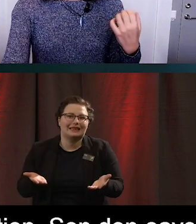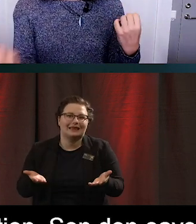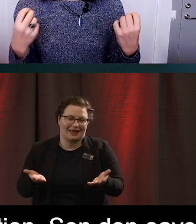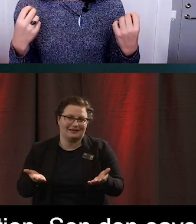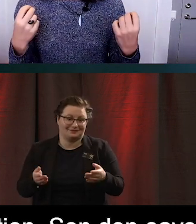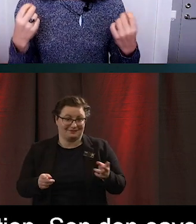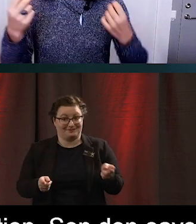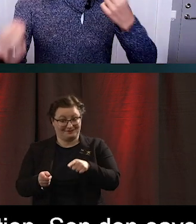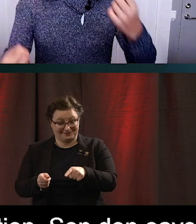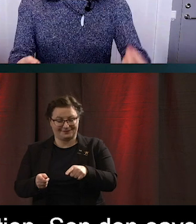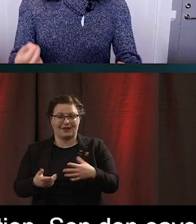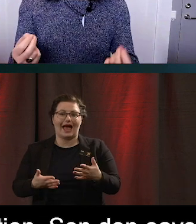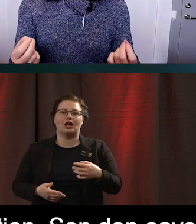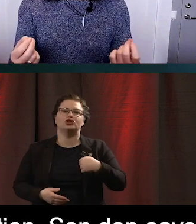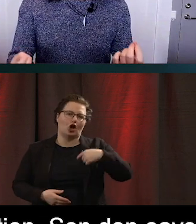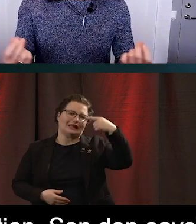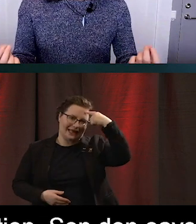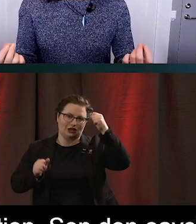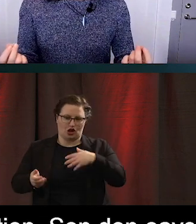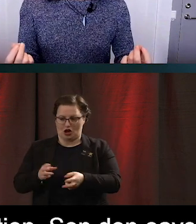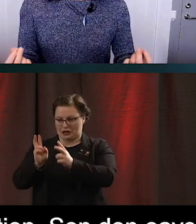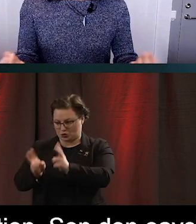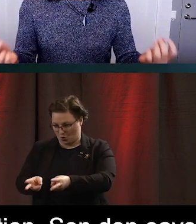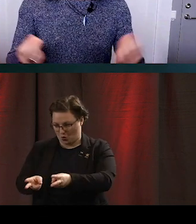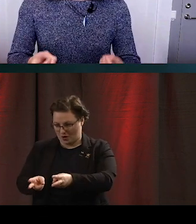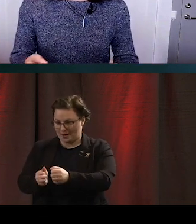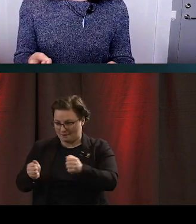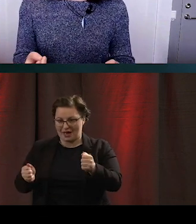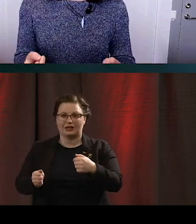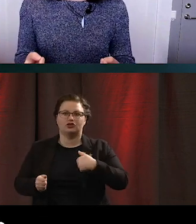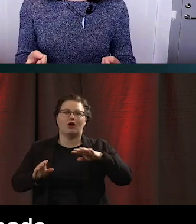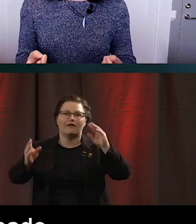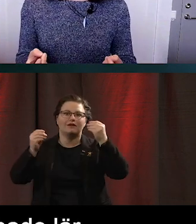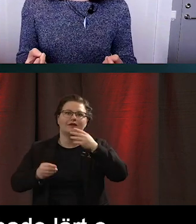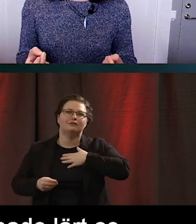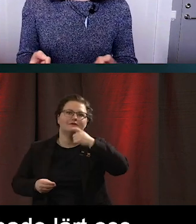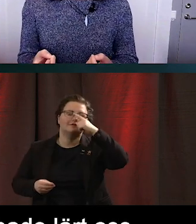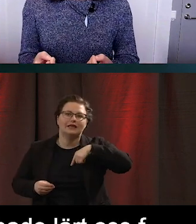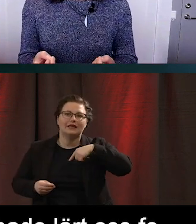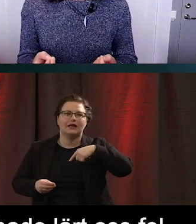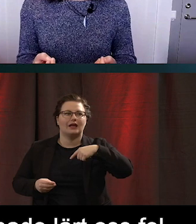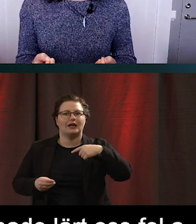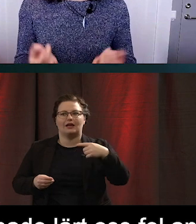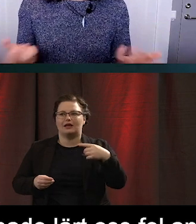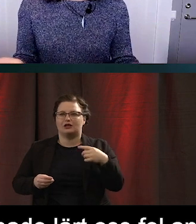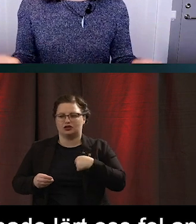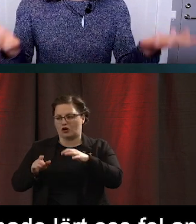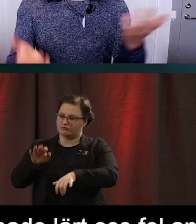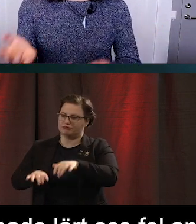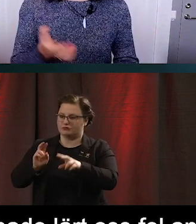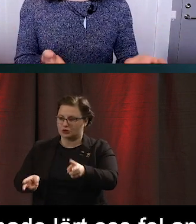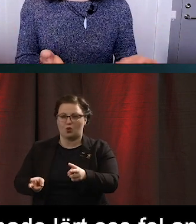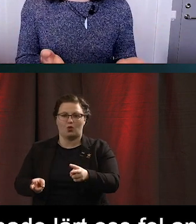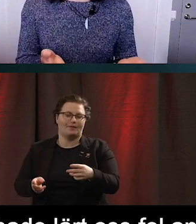är att vi tänkte oss att göra en sak men det visade sig att vi har lärt oss fel anledning till att göra det. Eller